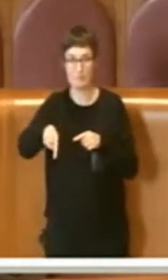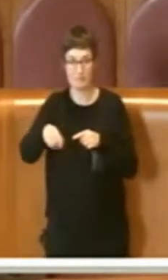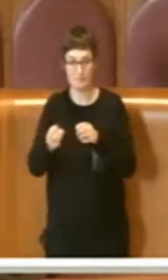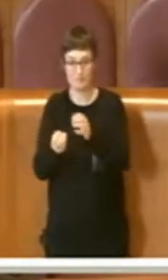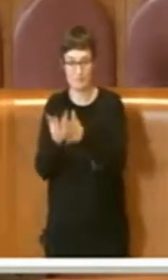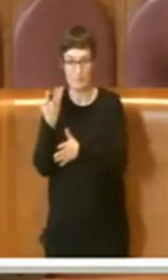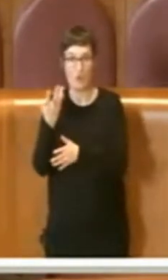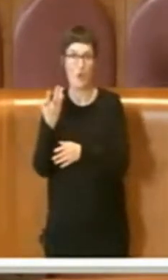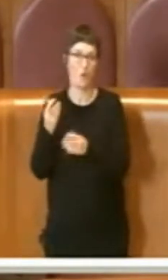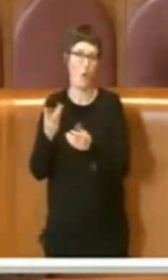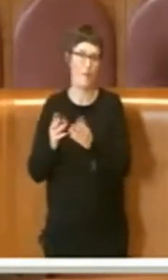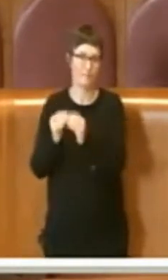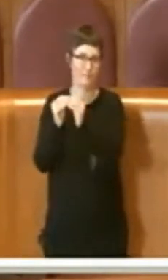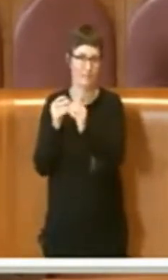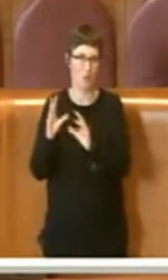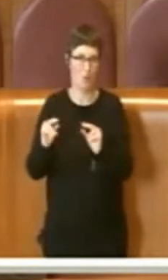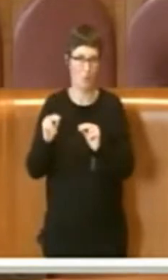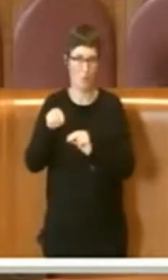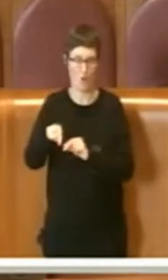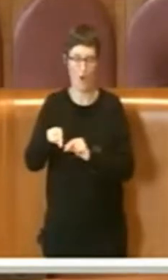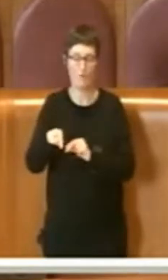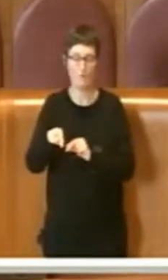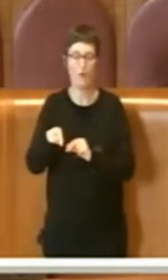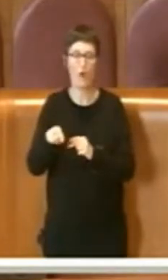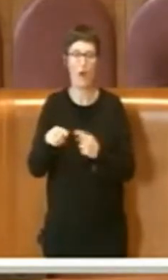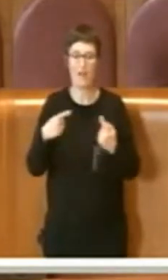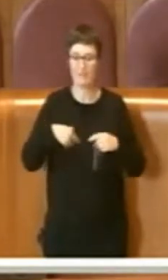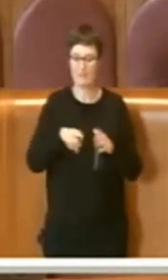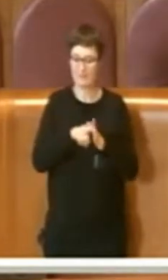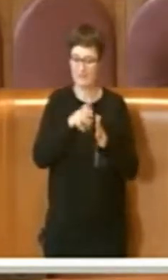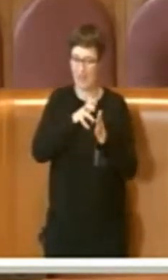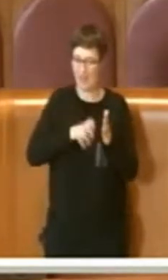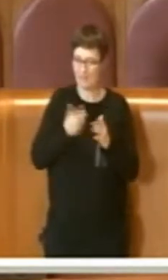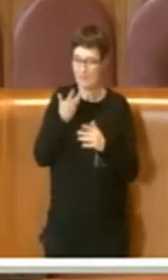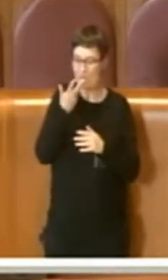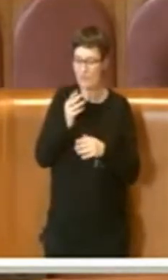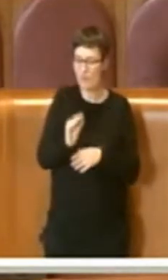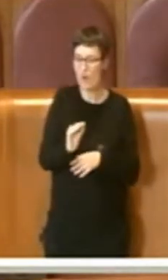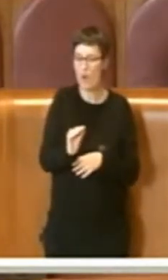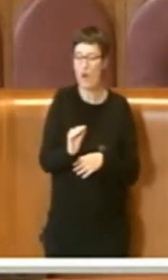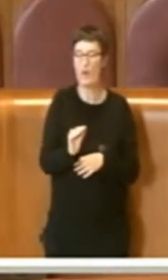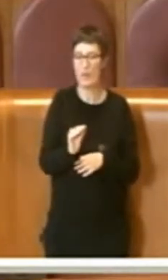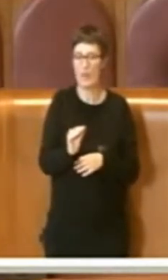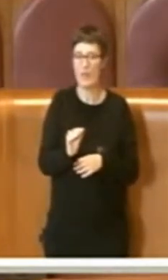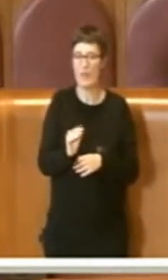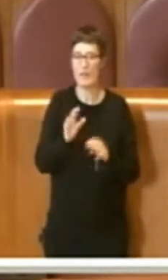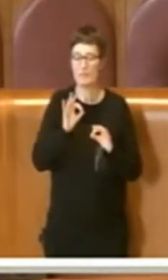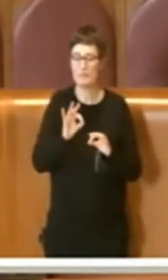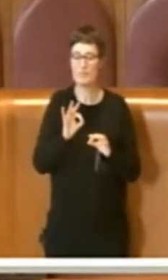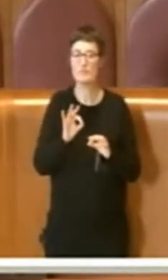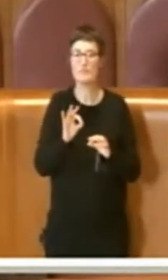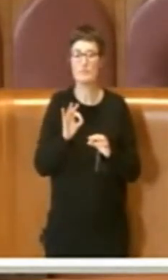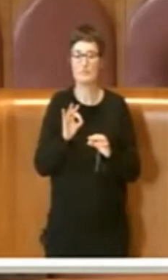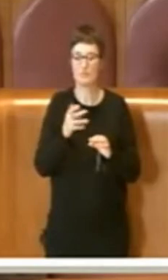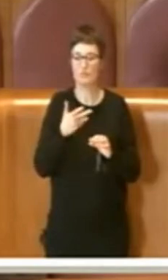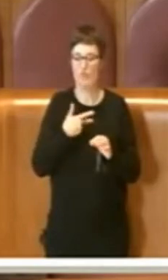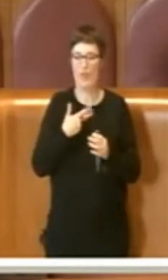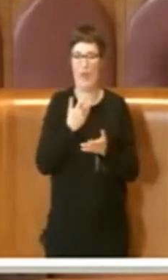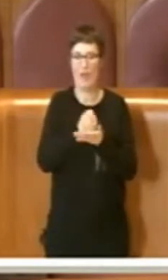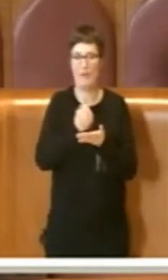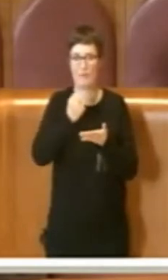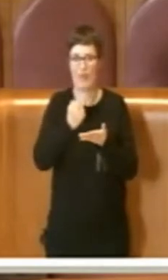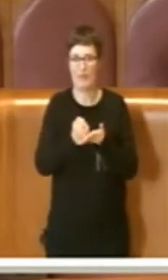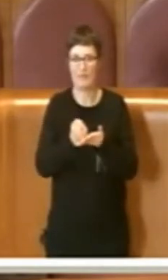da alcuni permessi di costruire rilasciati in base al